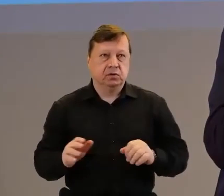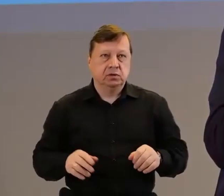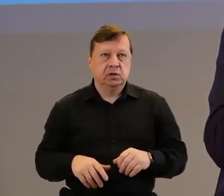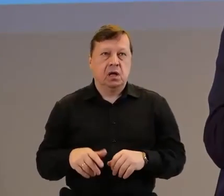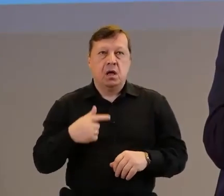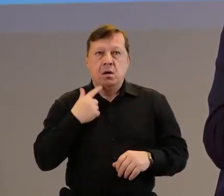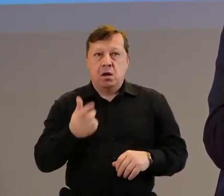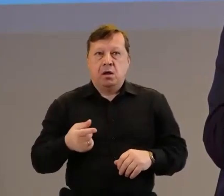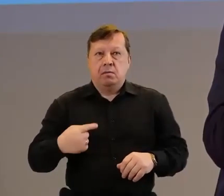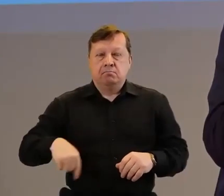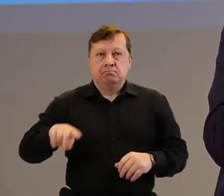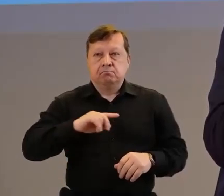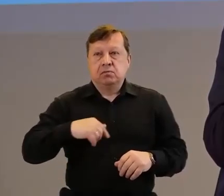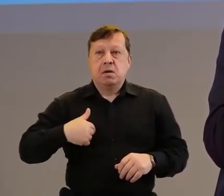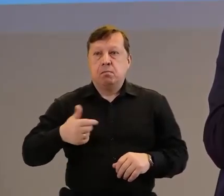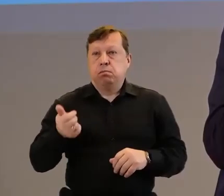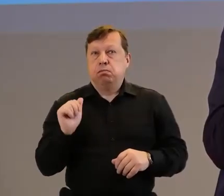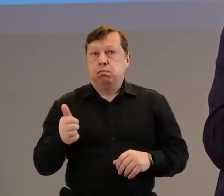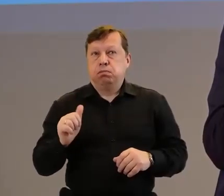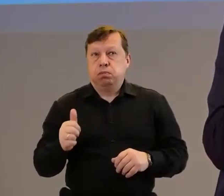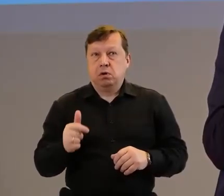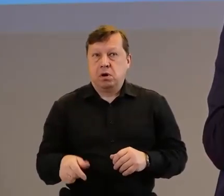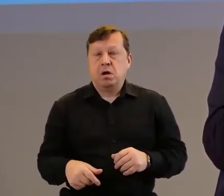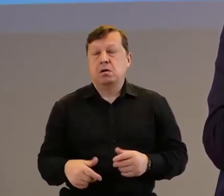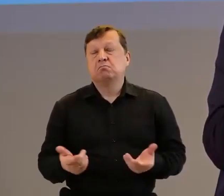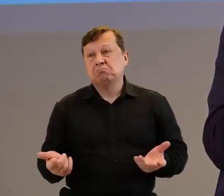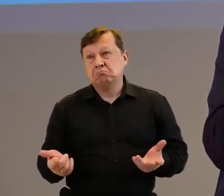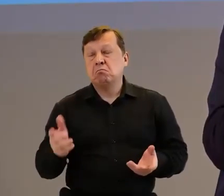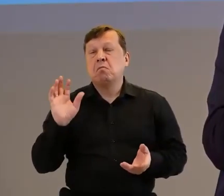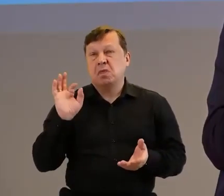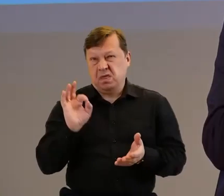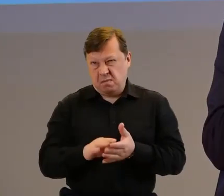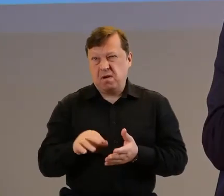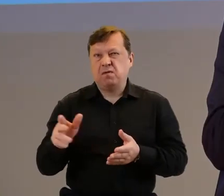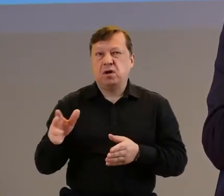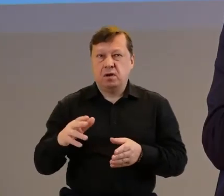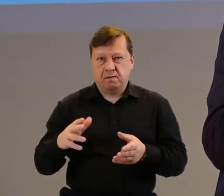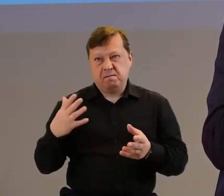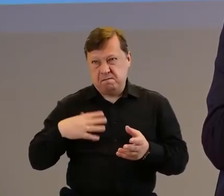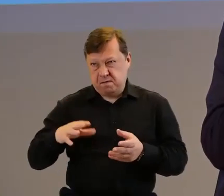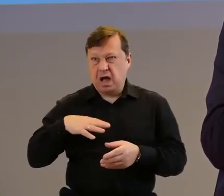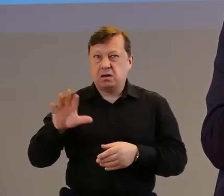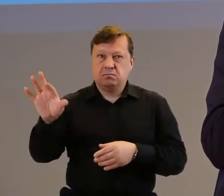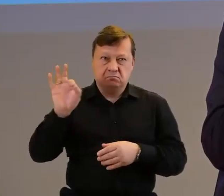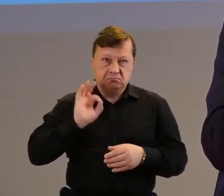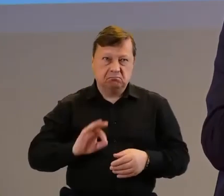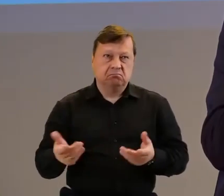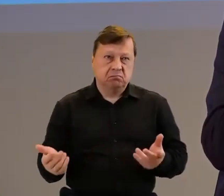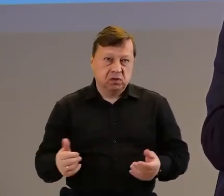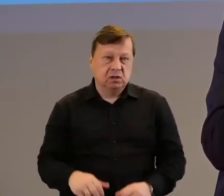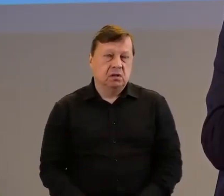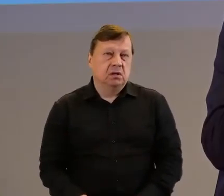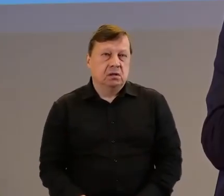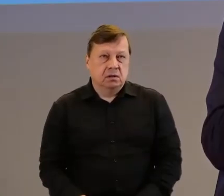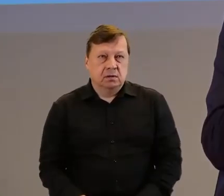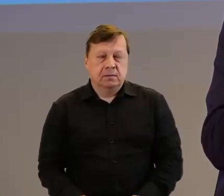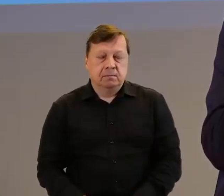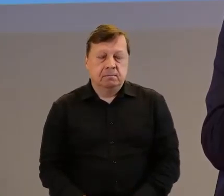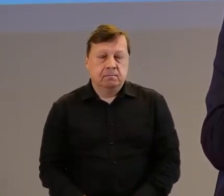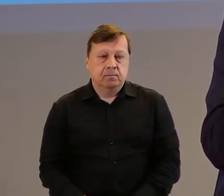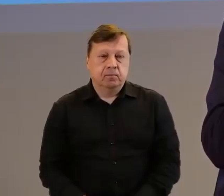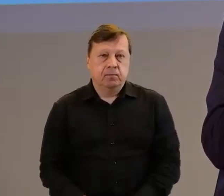tych naszych fotografii na pewno by nam się przydał, tak? Bo w którymś momencie też zaprosiła się, co było bardzo fajnym